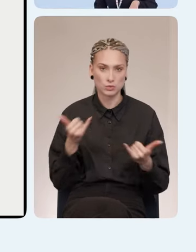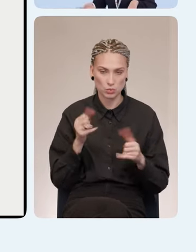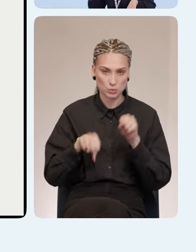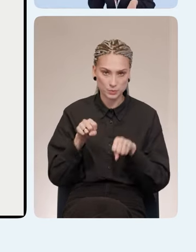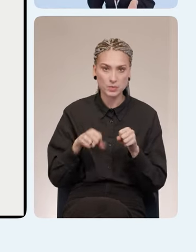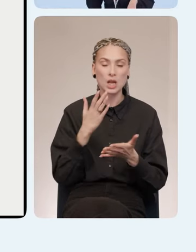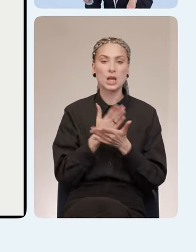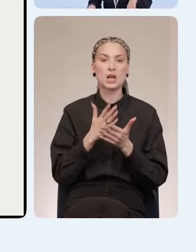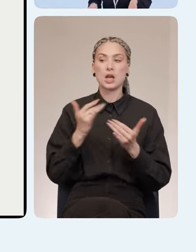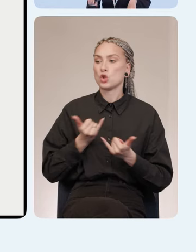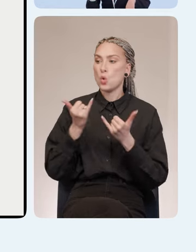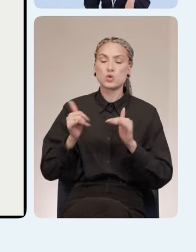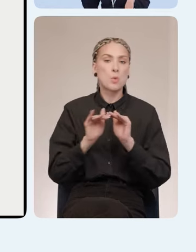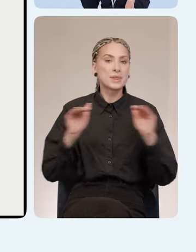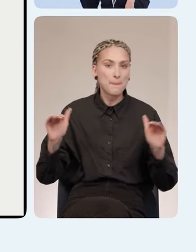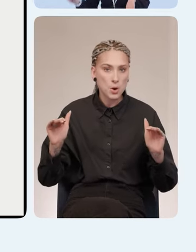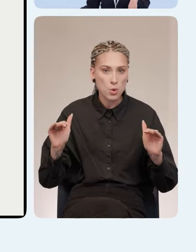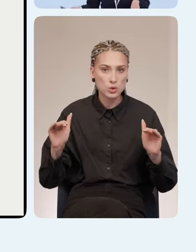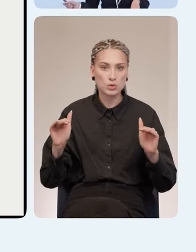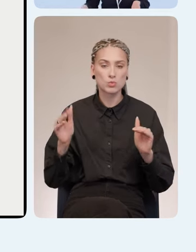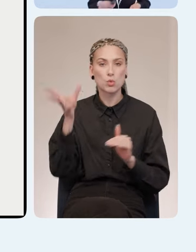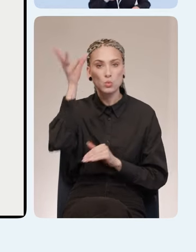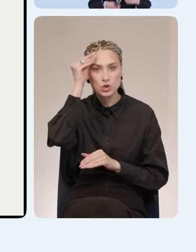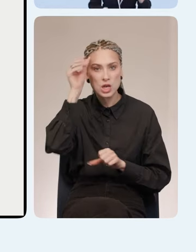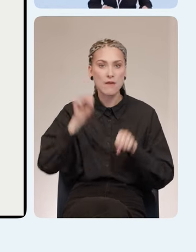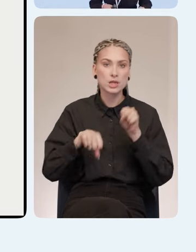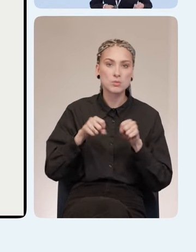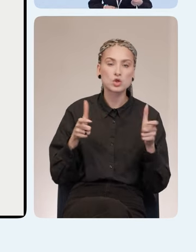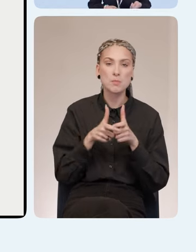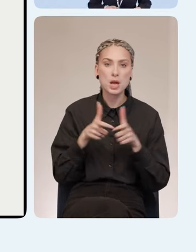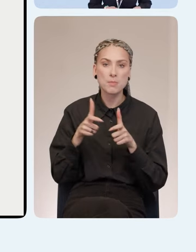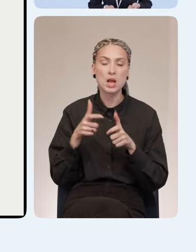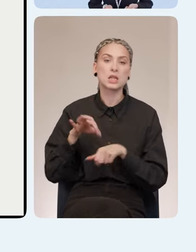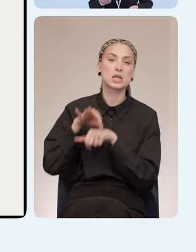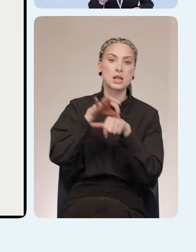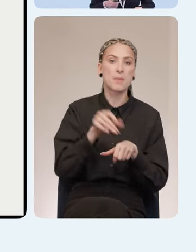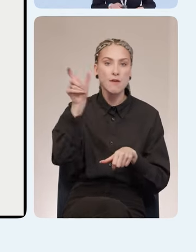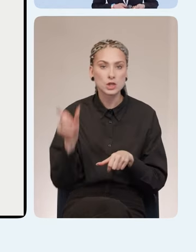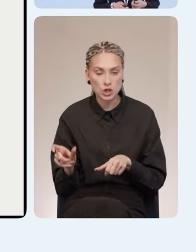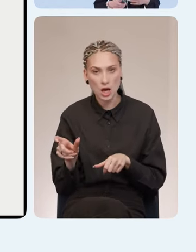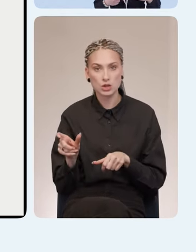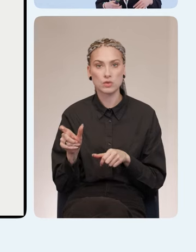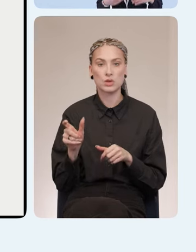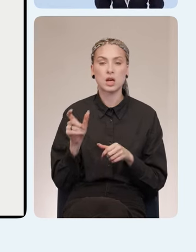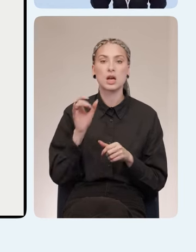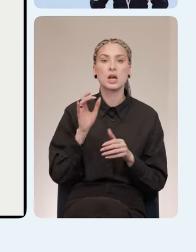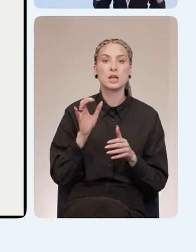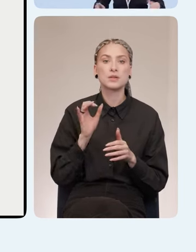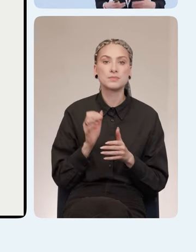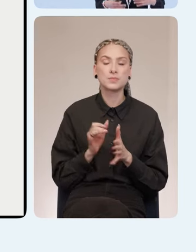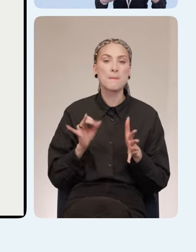доступ на подиум, учли возможность доп. билета для сопровождающего и для больших